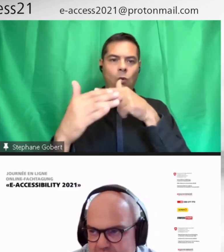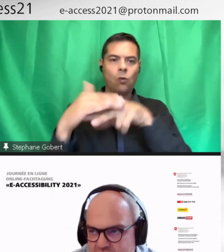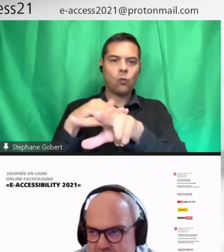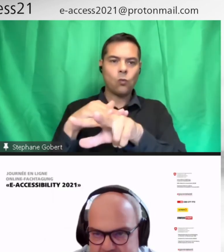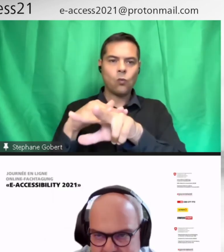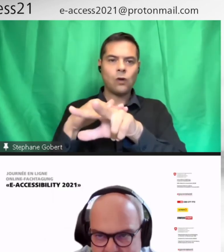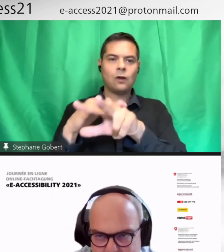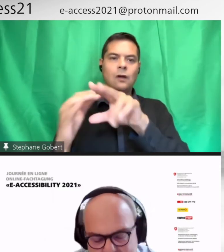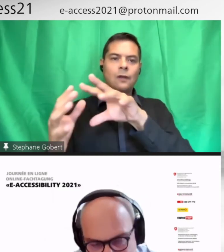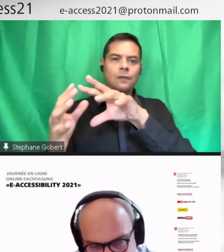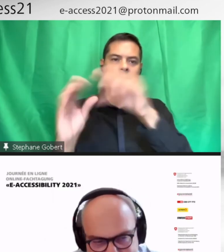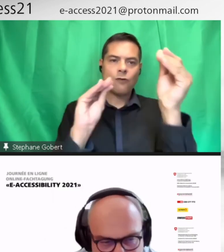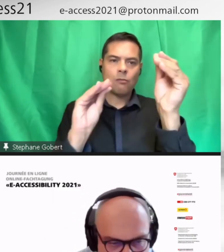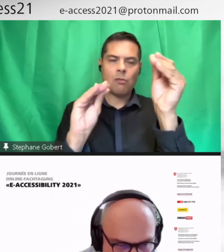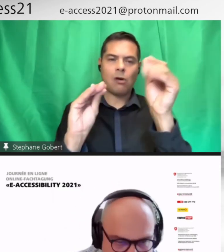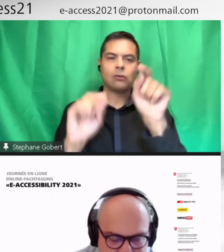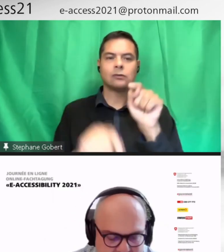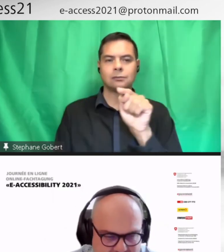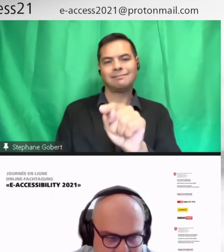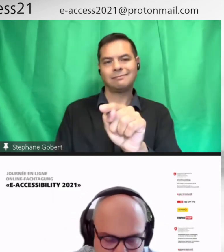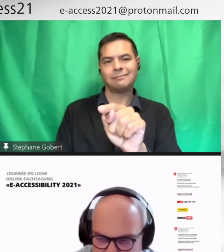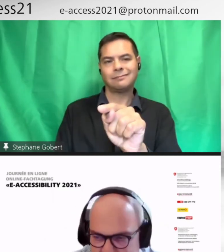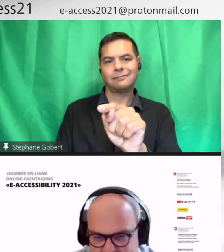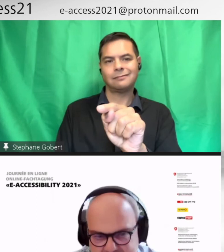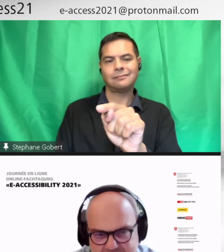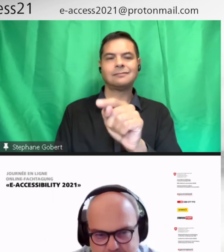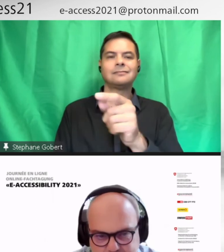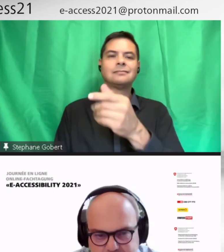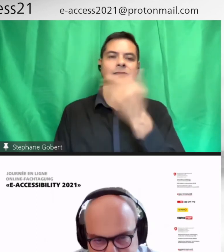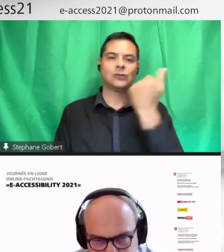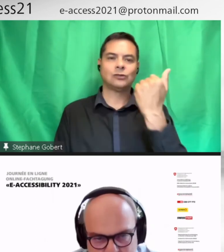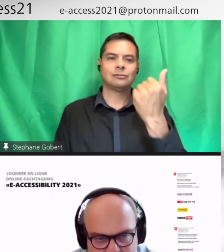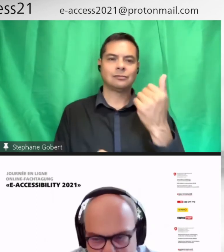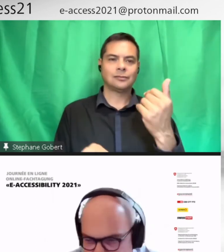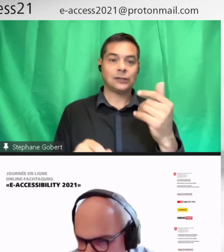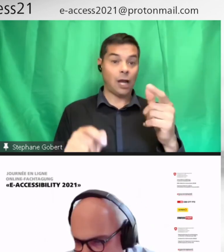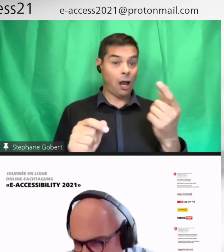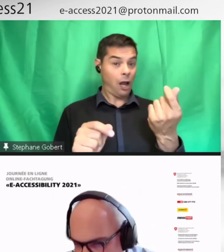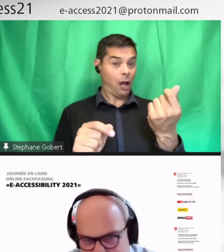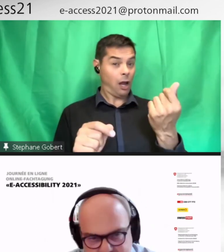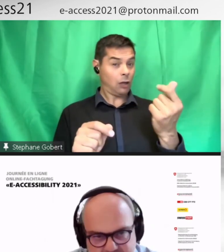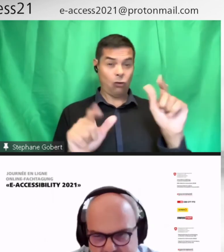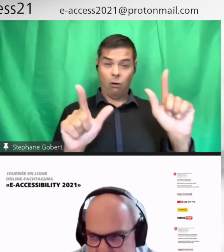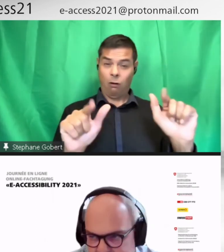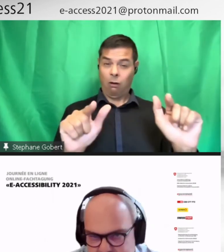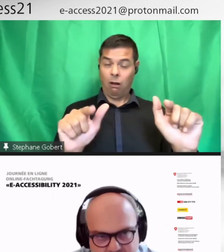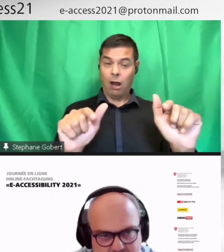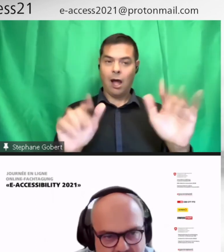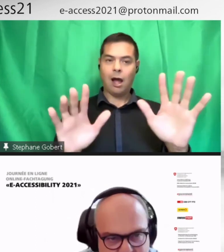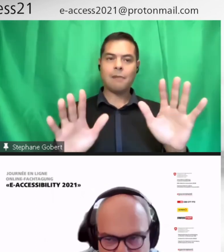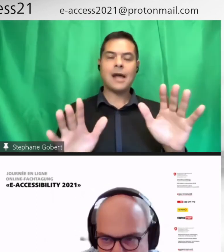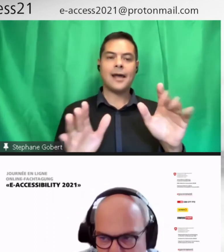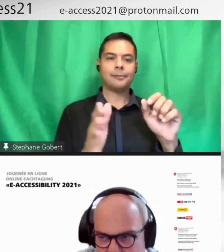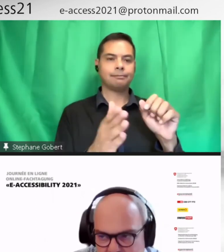Donc, l'argent, ce serait là, mais il est mal distribué, entre guillemets, pour le dire ainsi. Puis, j'arrive à ma dernière slide.'ai malheureusement